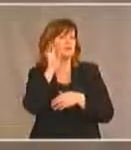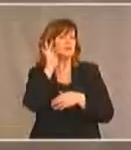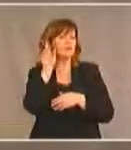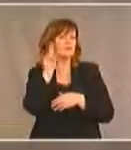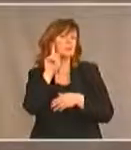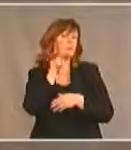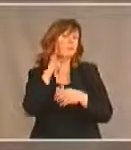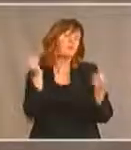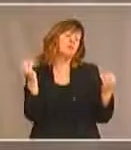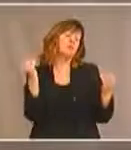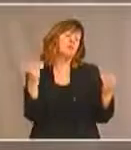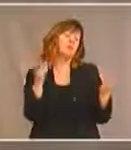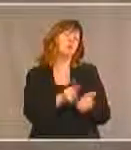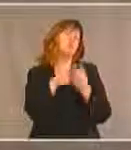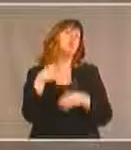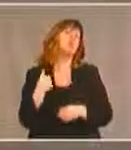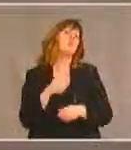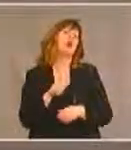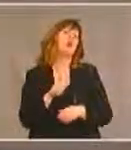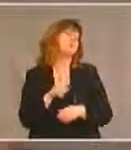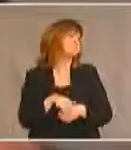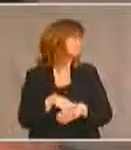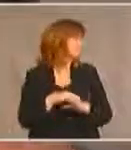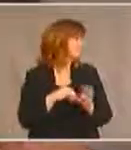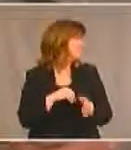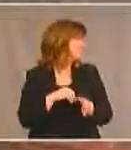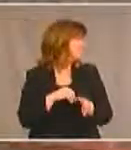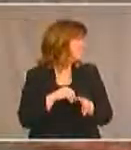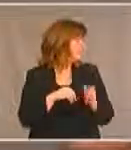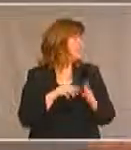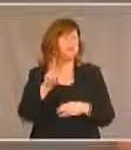sourds Wendor merci Dorlie